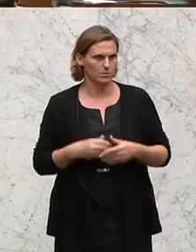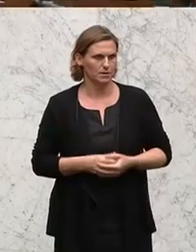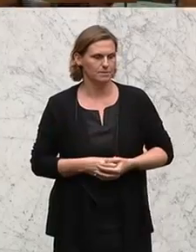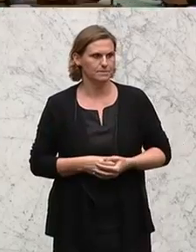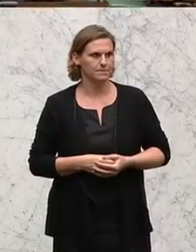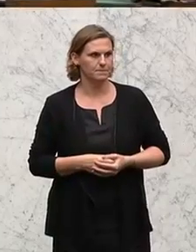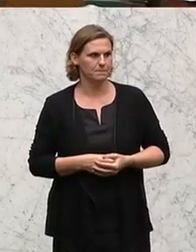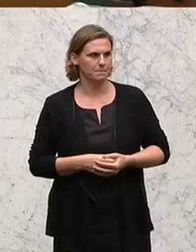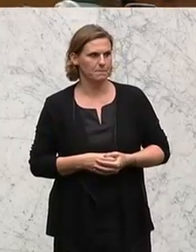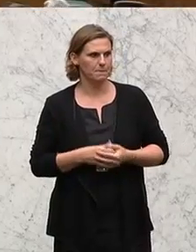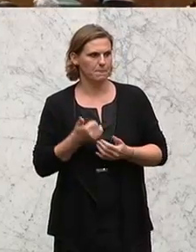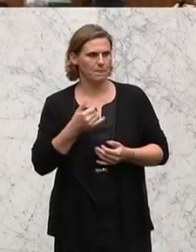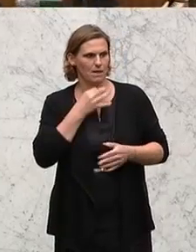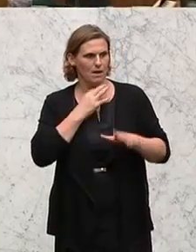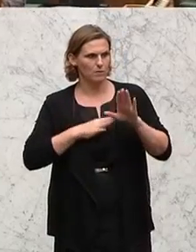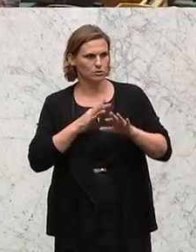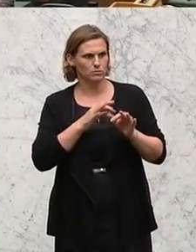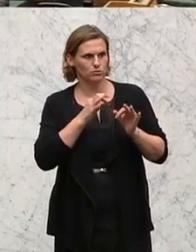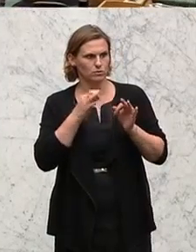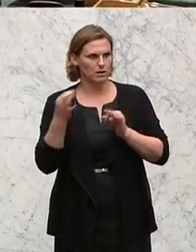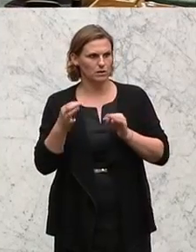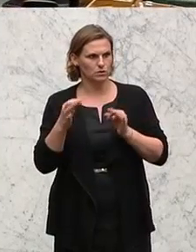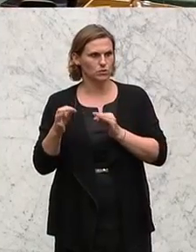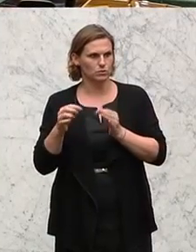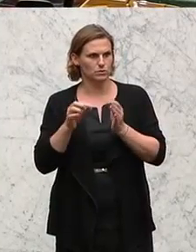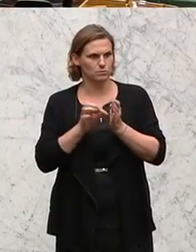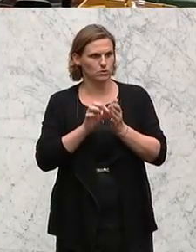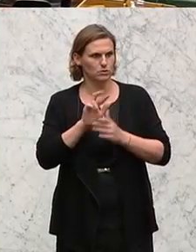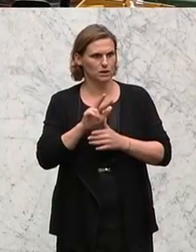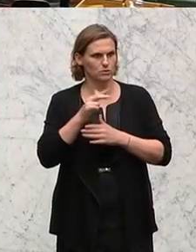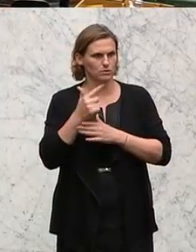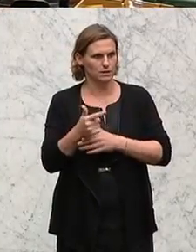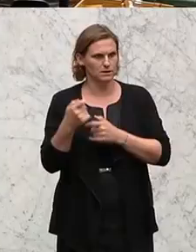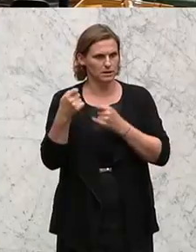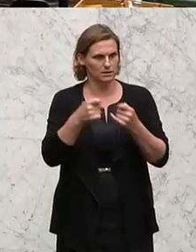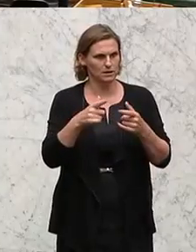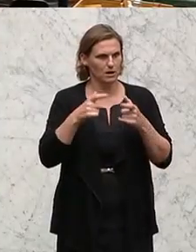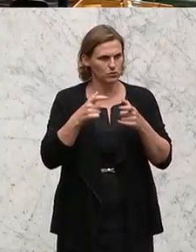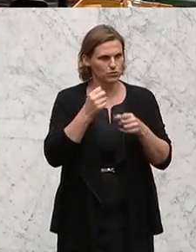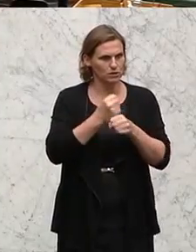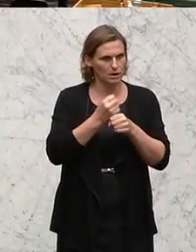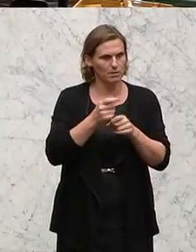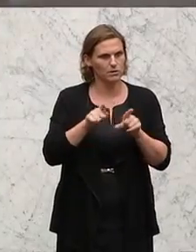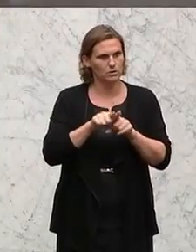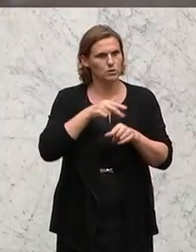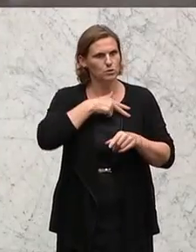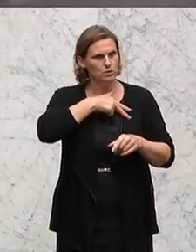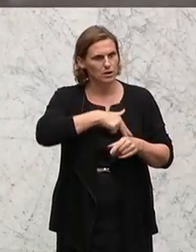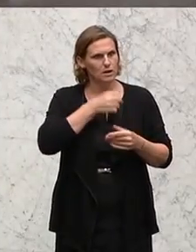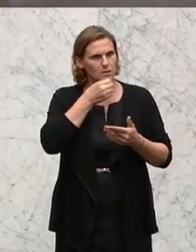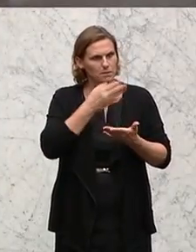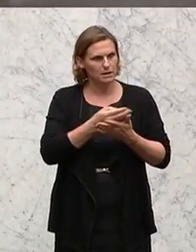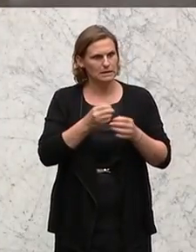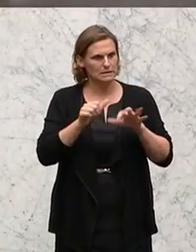Wir gelangen zur Abstimmung über den Tagesordnungspunkt 23, Antrag des Ausschusses für Arbeit und Soziales, seinen Bericht